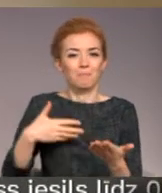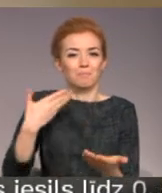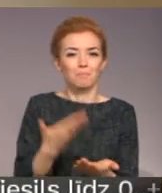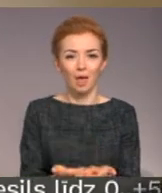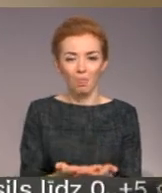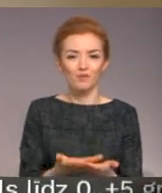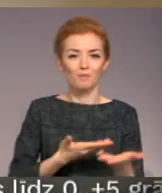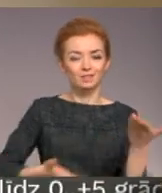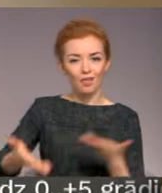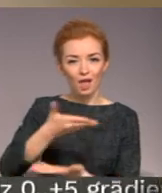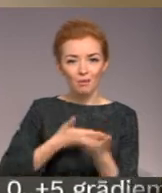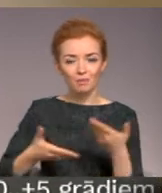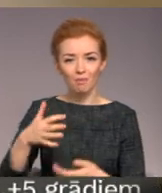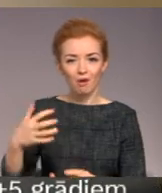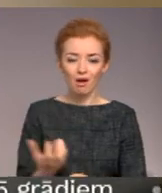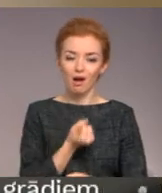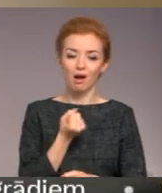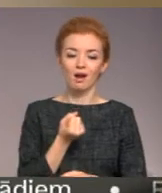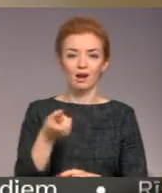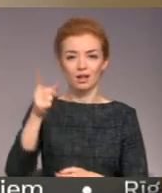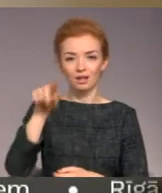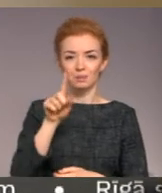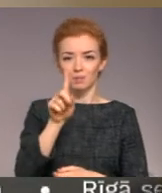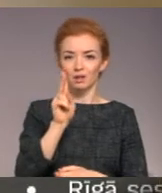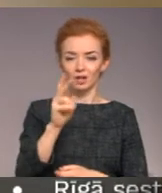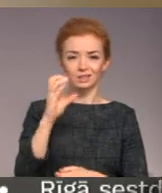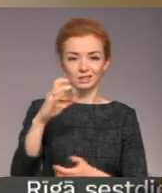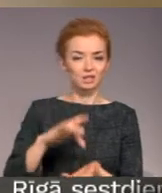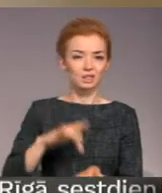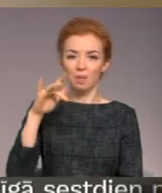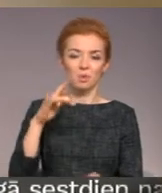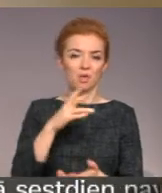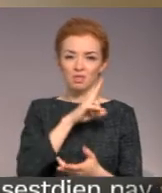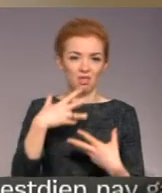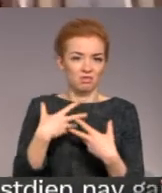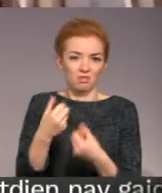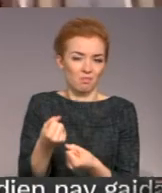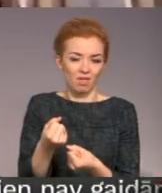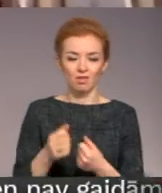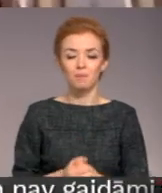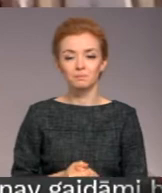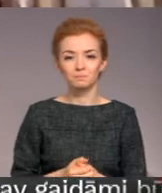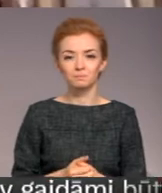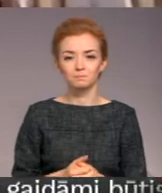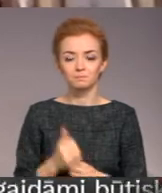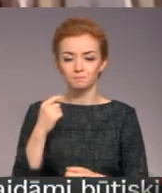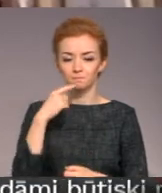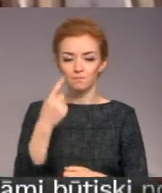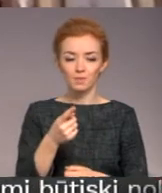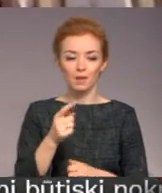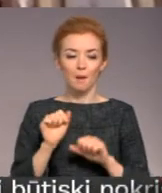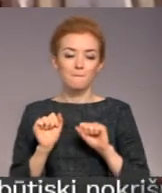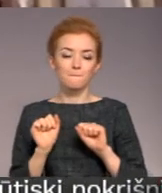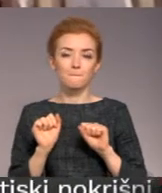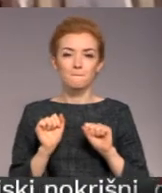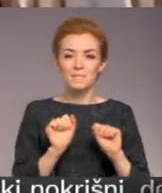sadarbībai ar STK centru netika ģenti vairāk. Kaut kādiem piesardzības